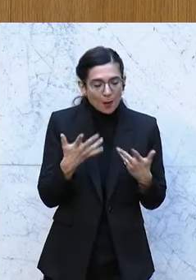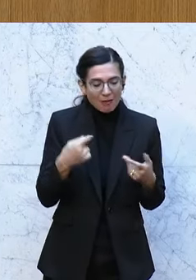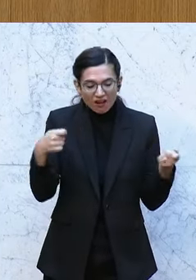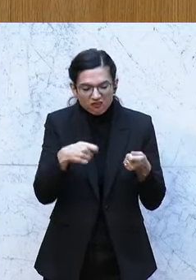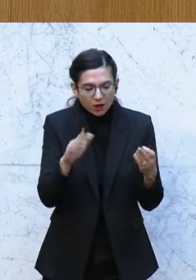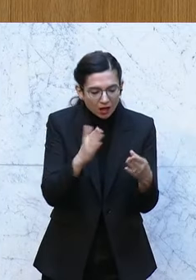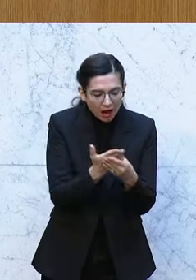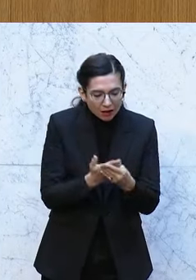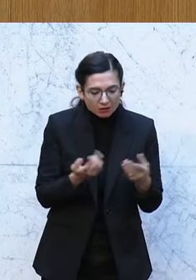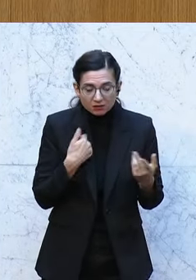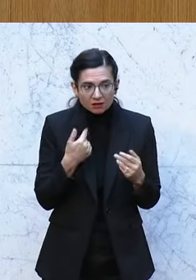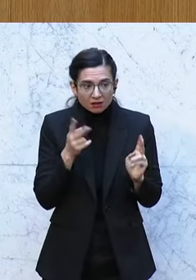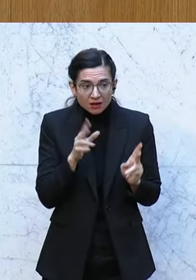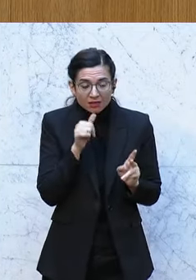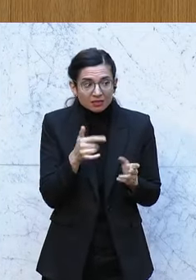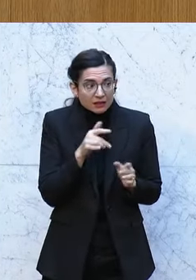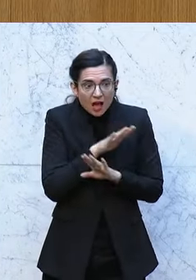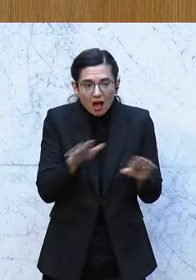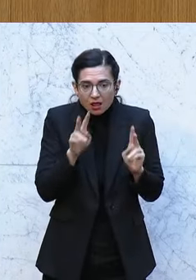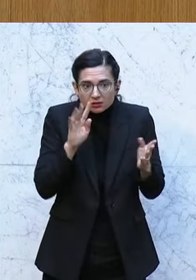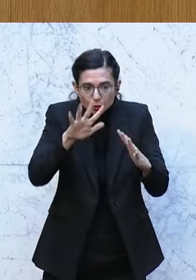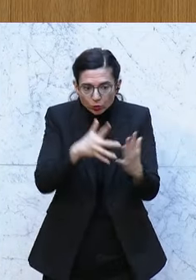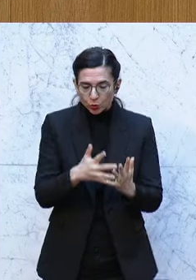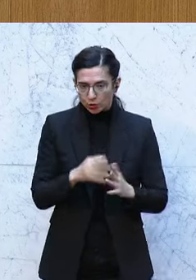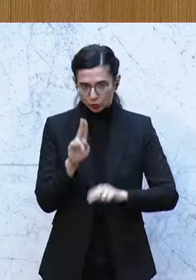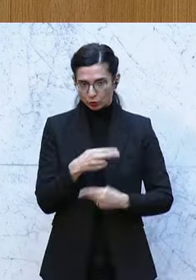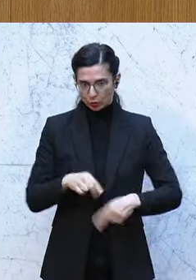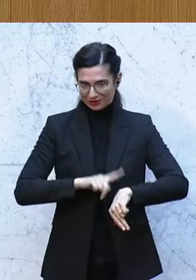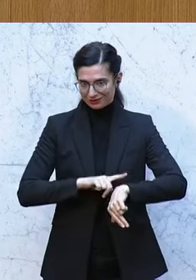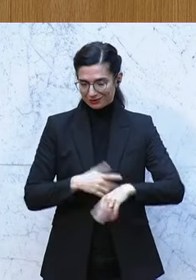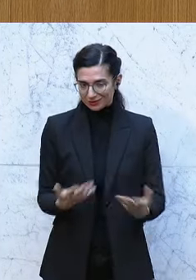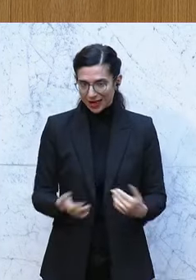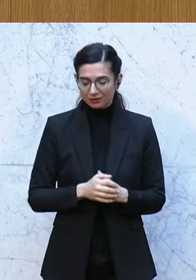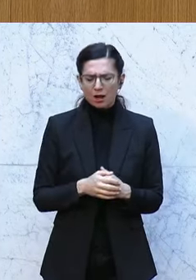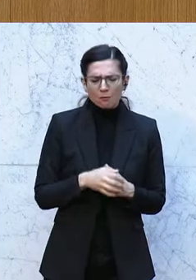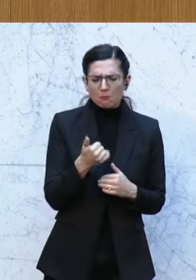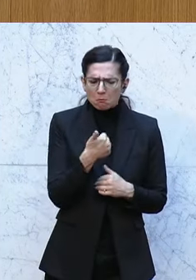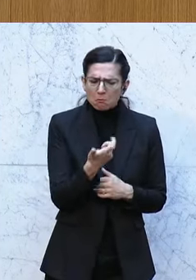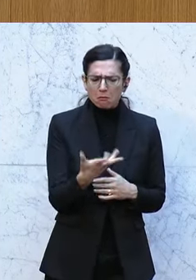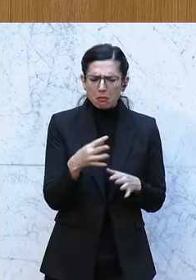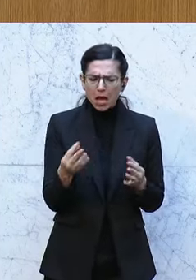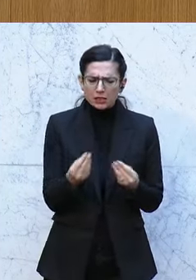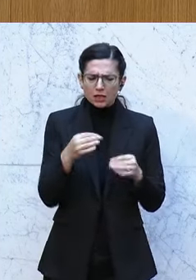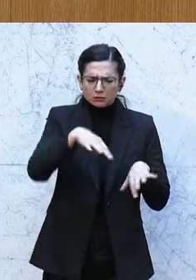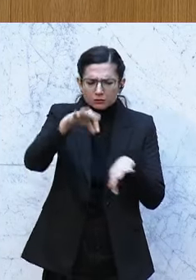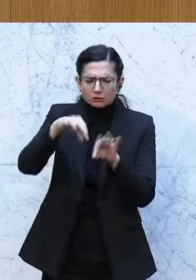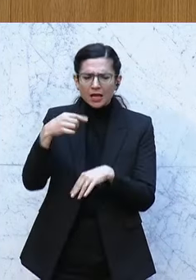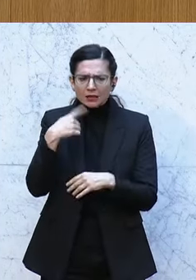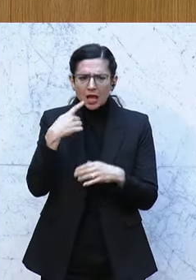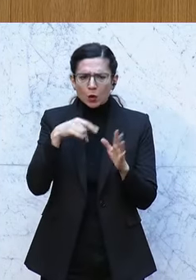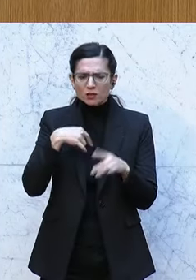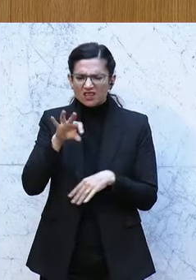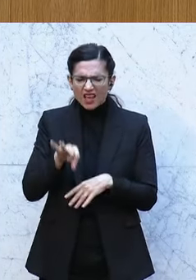ansehen können. Wir haben uns dann entschieden, gemeinsam in Gesprächen am Anfang mit den Neos und mit den Freiheitlichen, die Neos sind dann